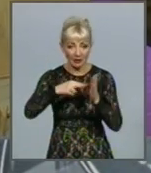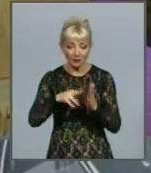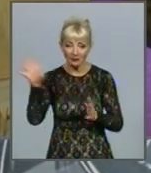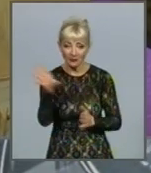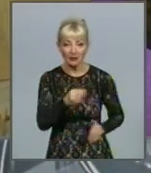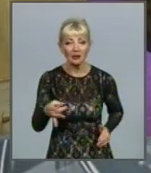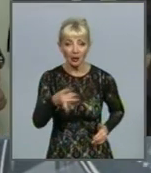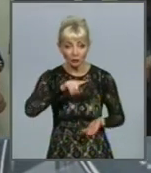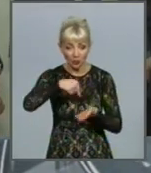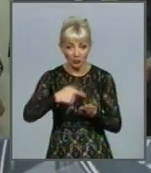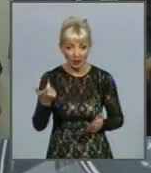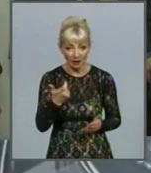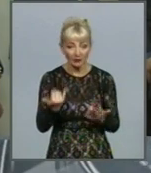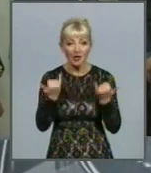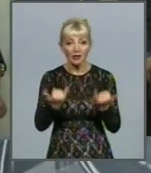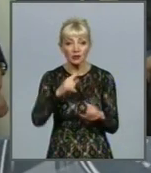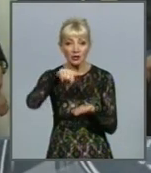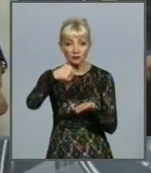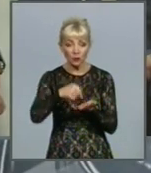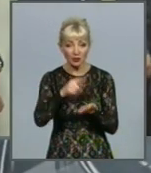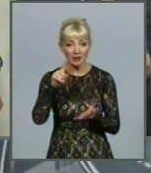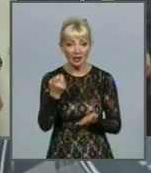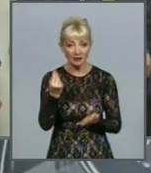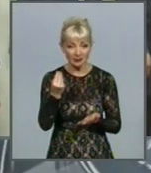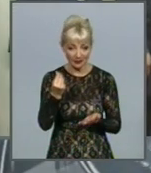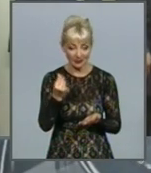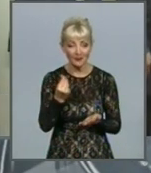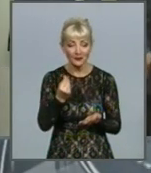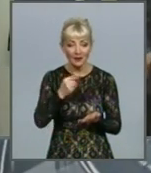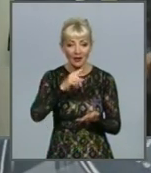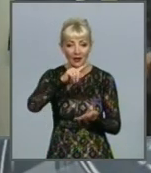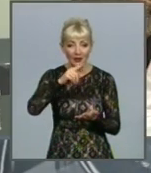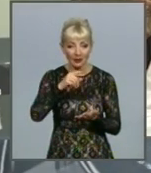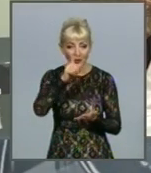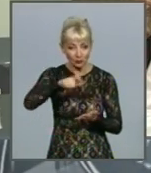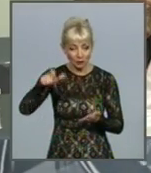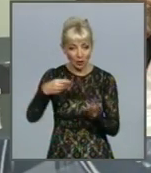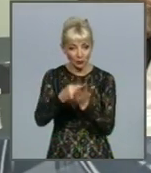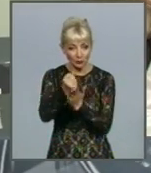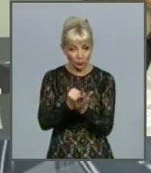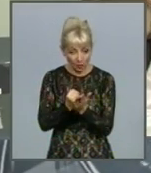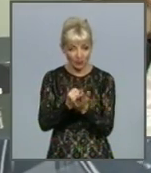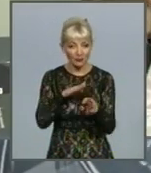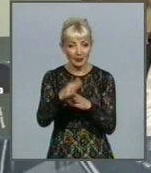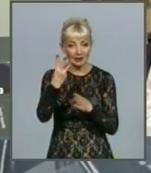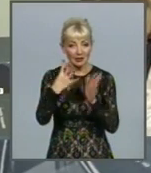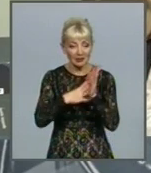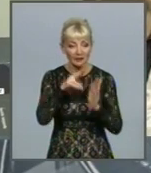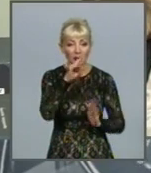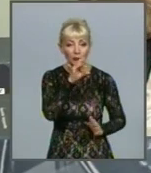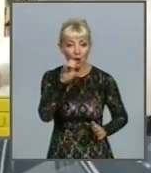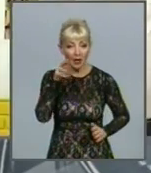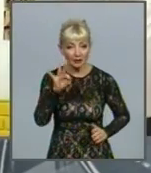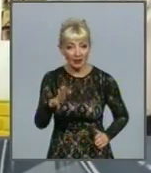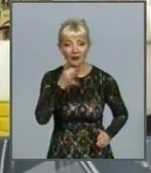всіх районах Харкова. Наразі у місті за кошти громадського бюджету реалізуються ще 39 проєктів, зазначають у